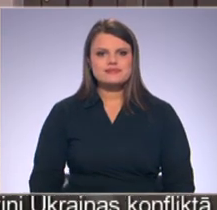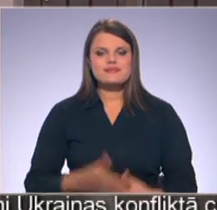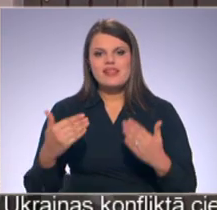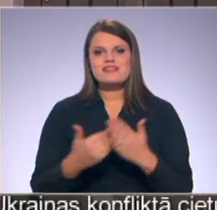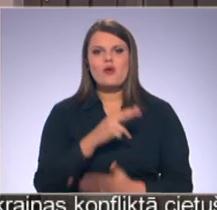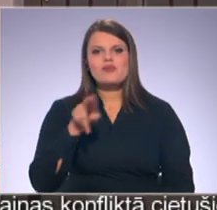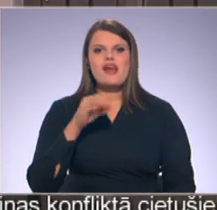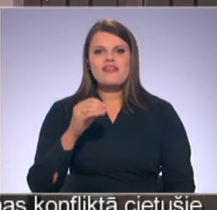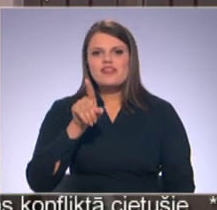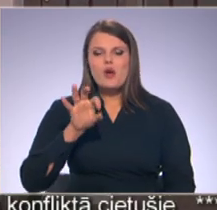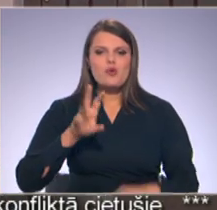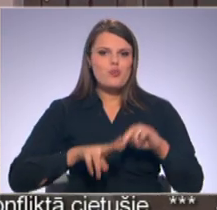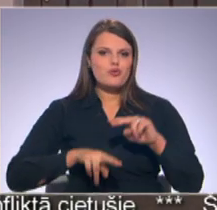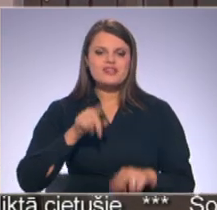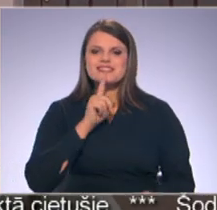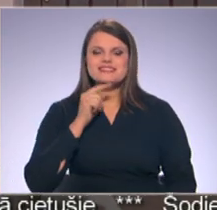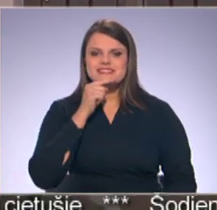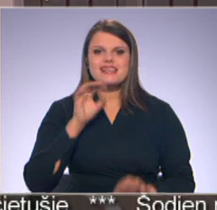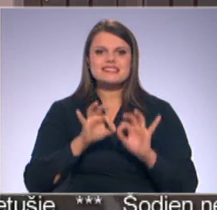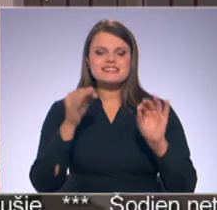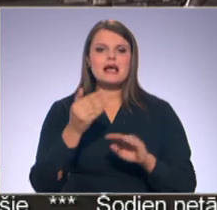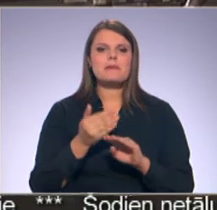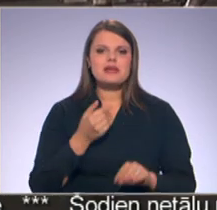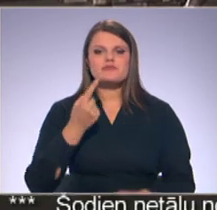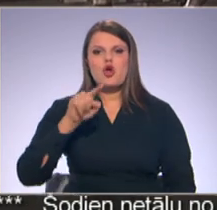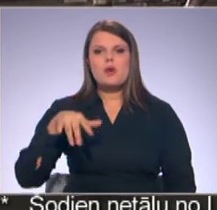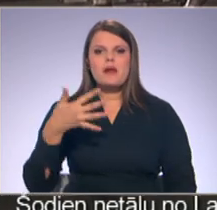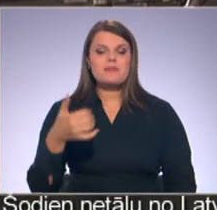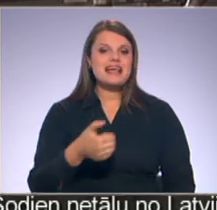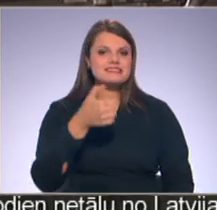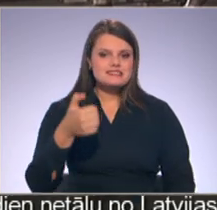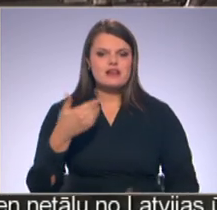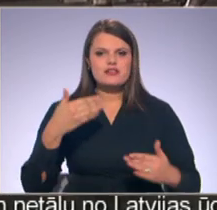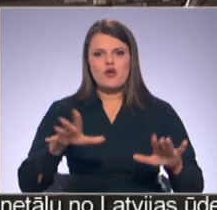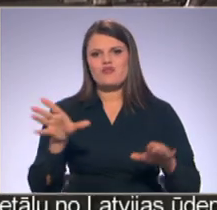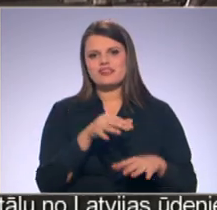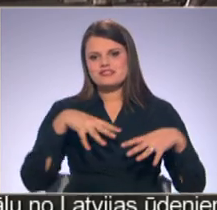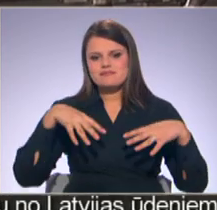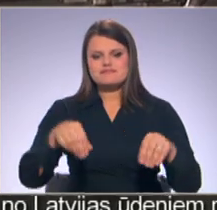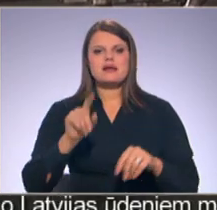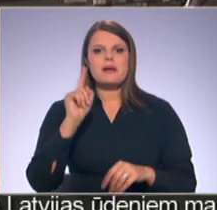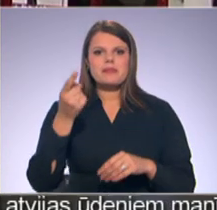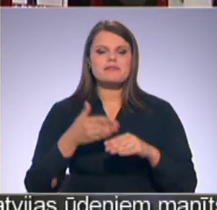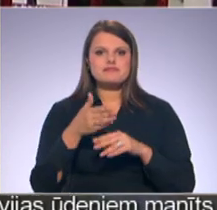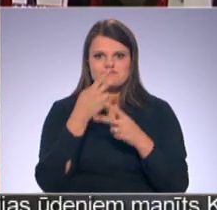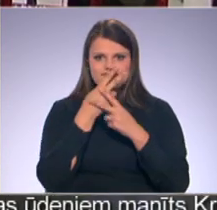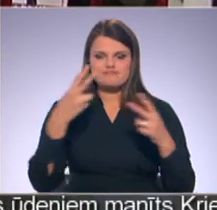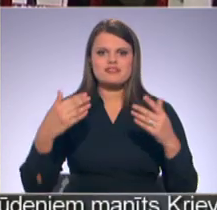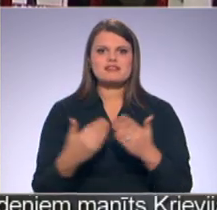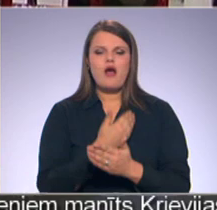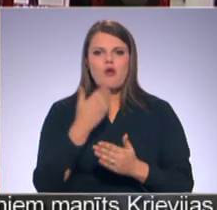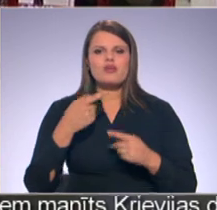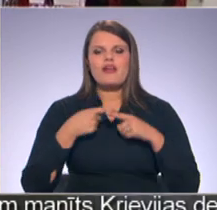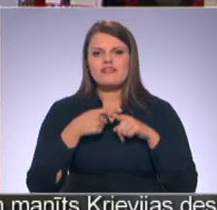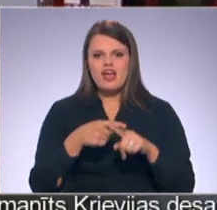Jaunā depo būnēcība Cēsīs aizsākās pirms pazotra gada. Darbi ir pabeigti un kā pirmā uz plašām telpām nogādāta jaunākā